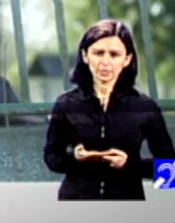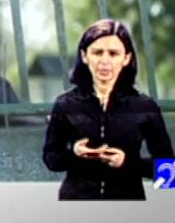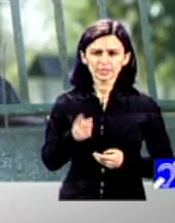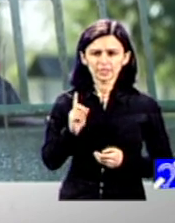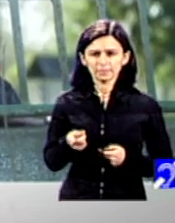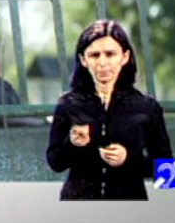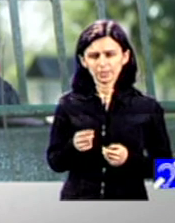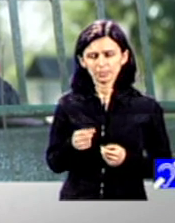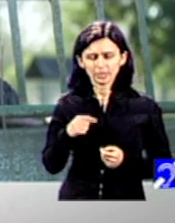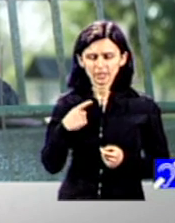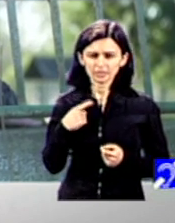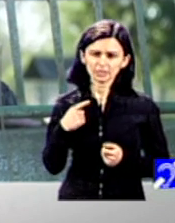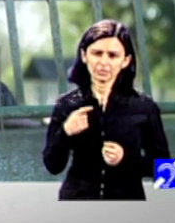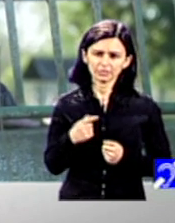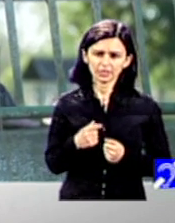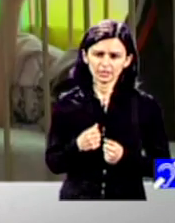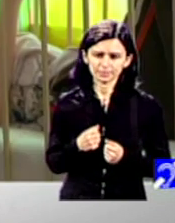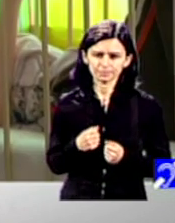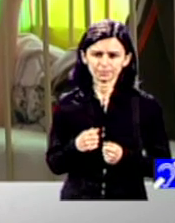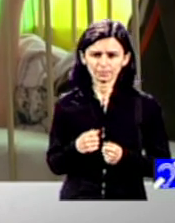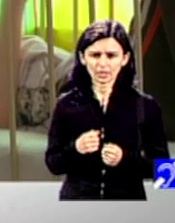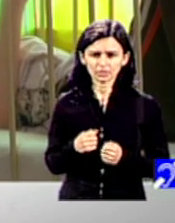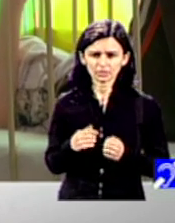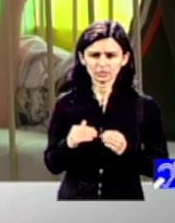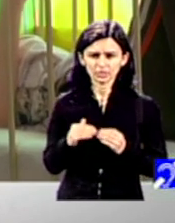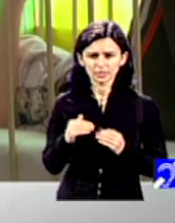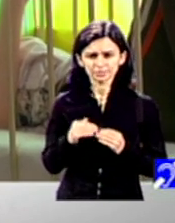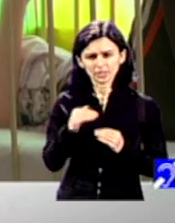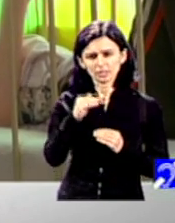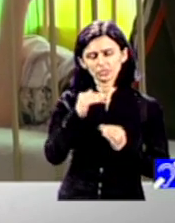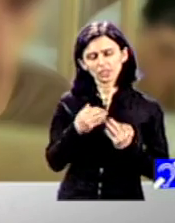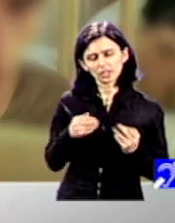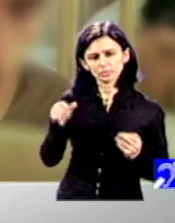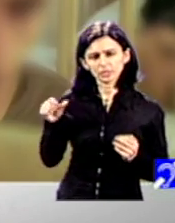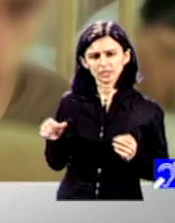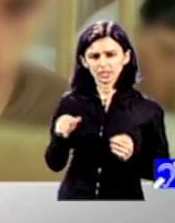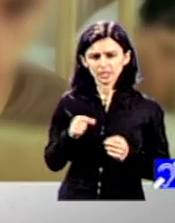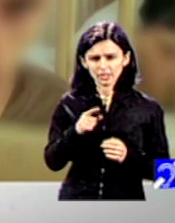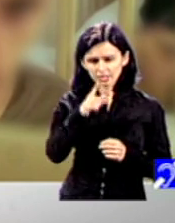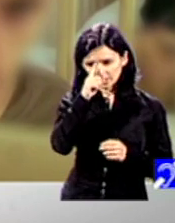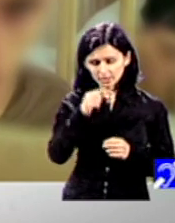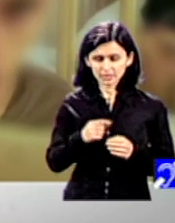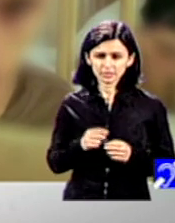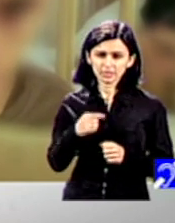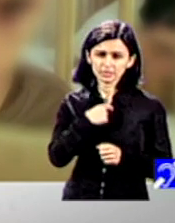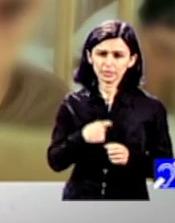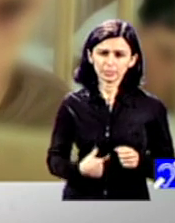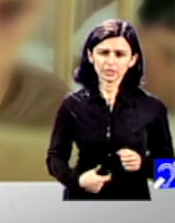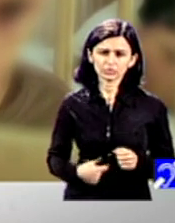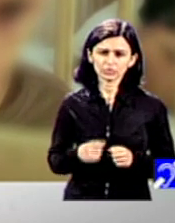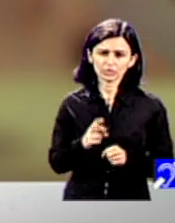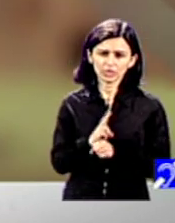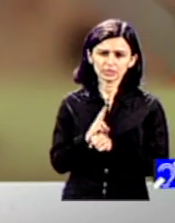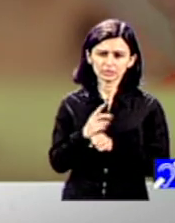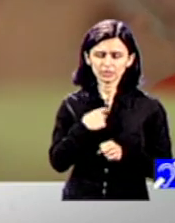trebuit să se manifeste în o suplimentare a asistențiilor personali, o suplimentare a sprijinului de care